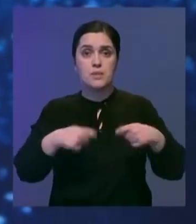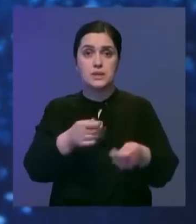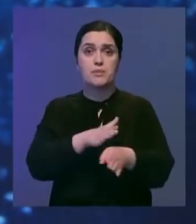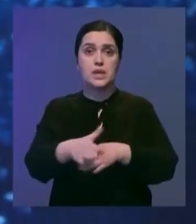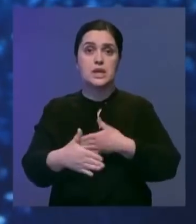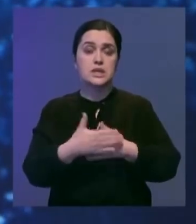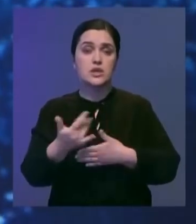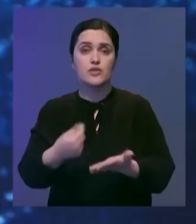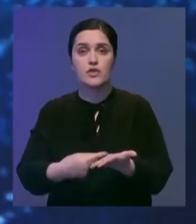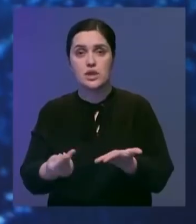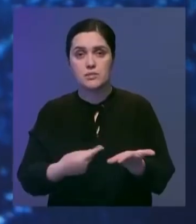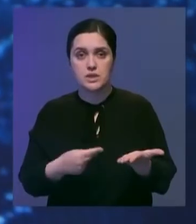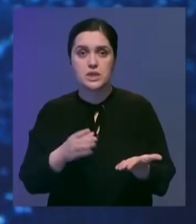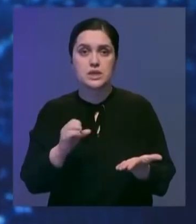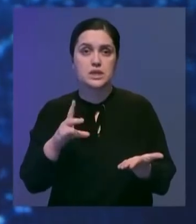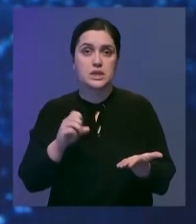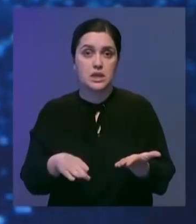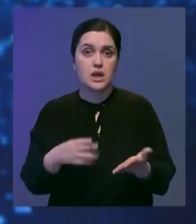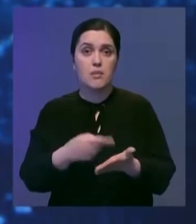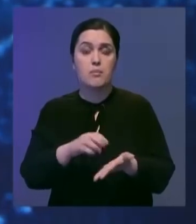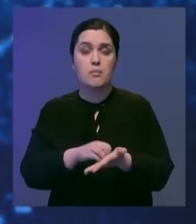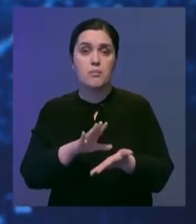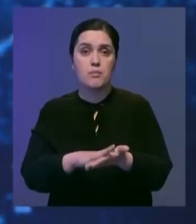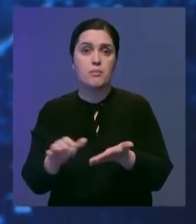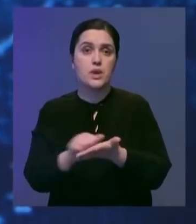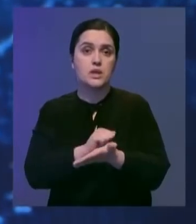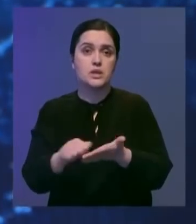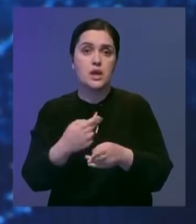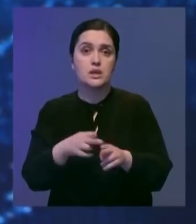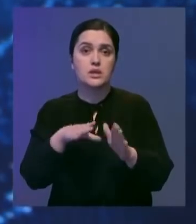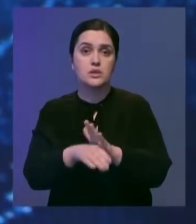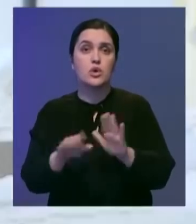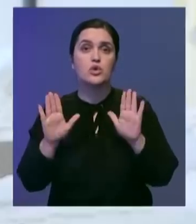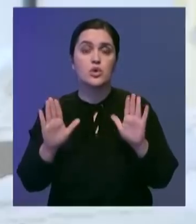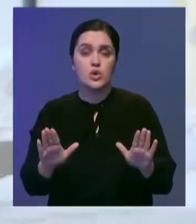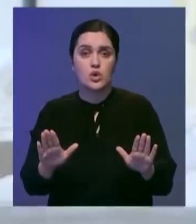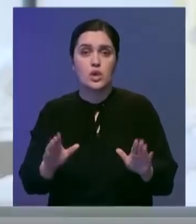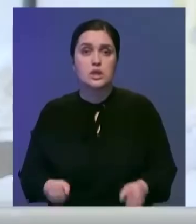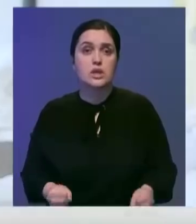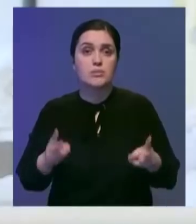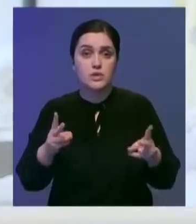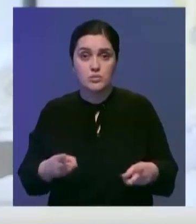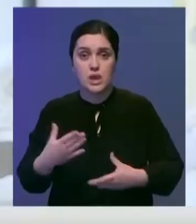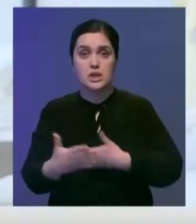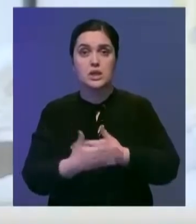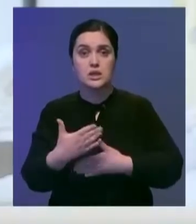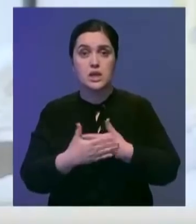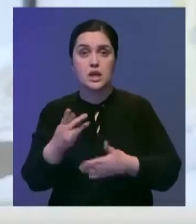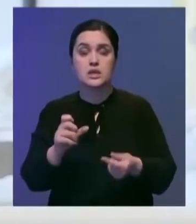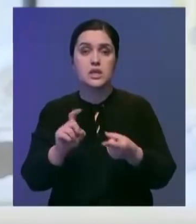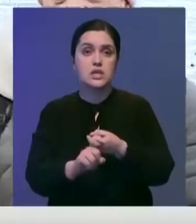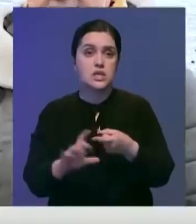передаче исполнения наказания сегодня ратифицировал Сенат. Однако, как прописано в документе, это касается только тех преступлений,